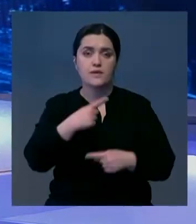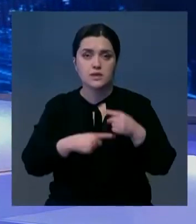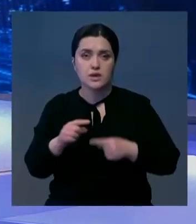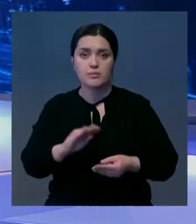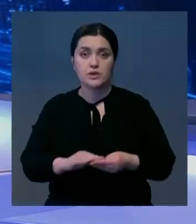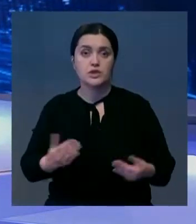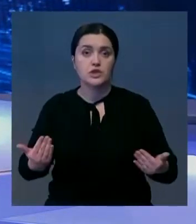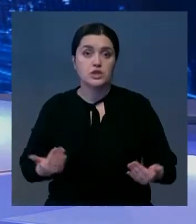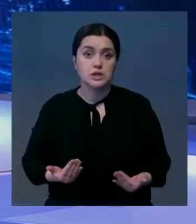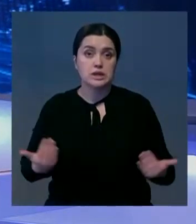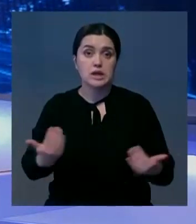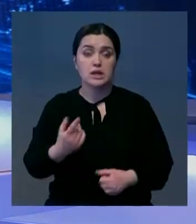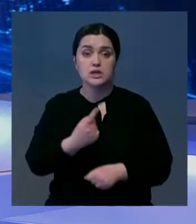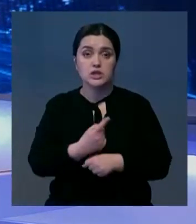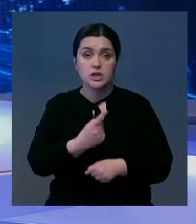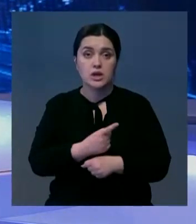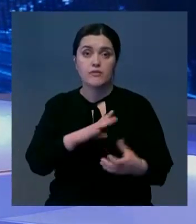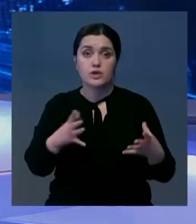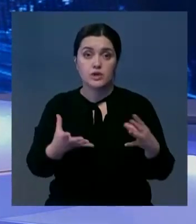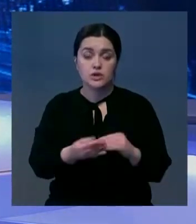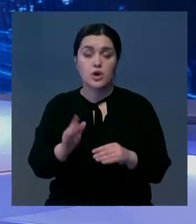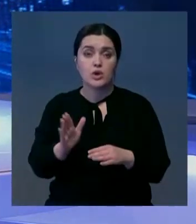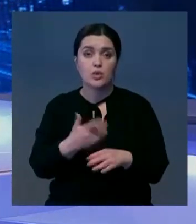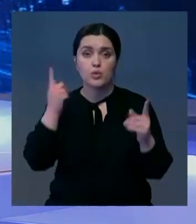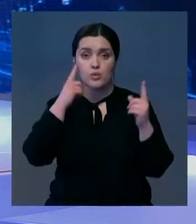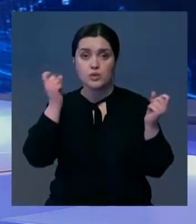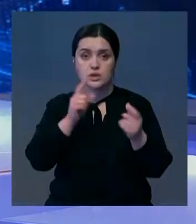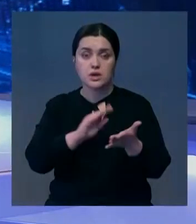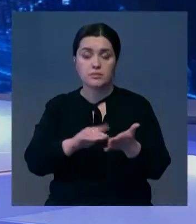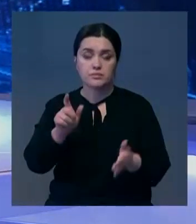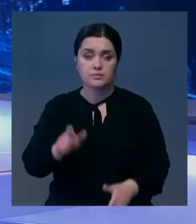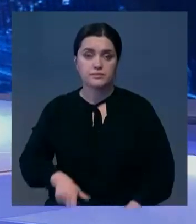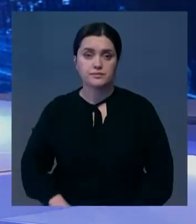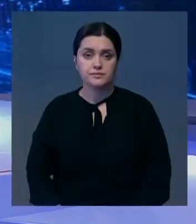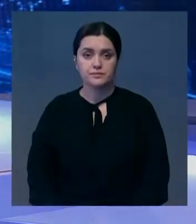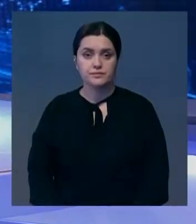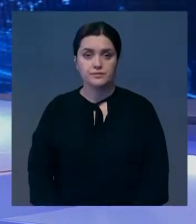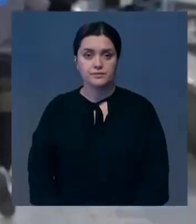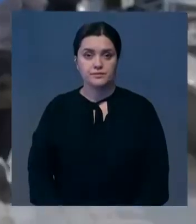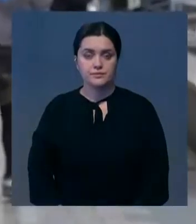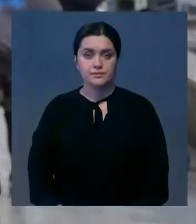к прежней жизни. И какие ограничения все-таки сняли, расскажет Юлия Тужилкина.